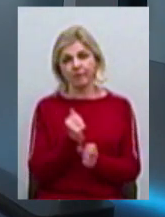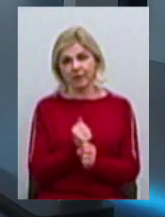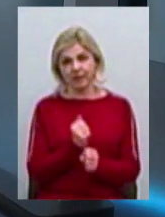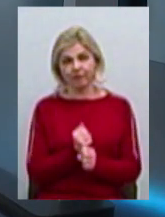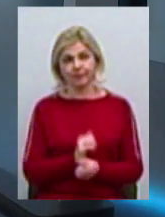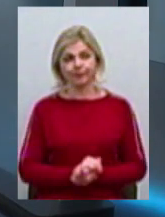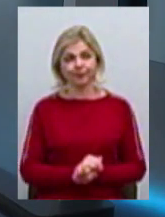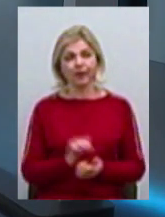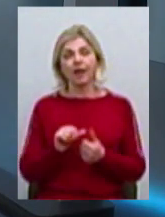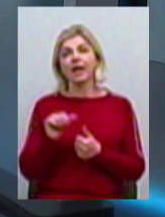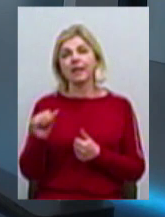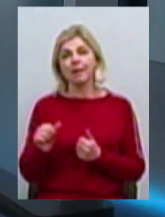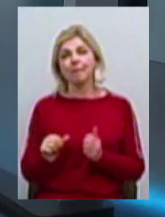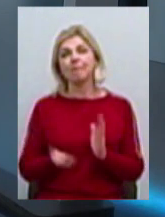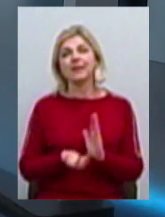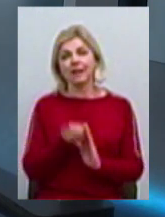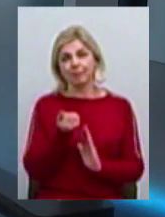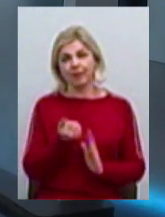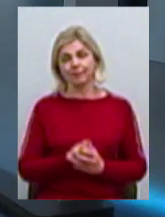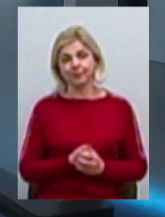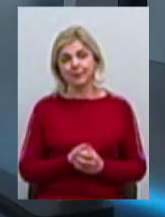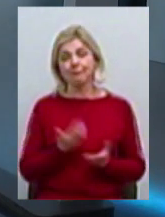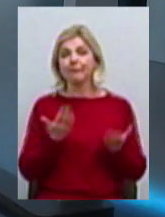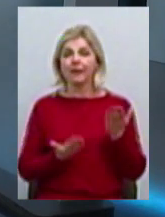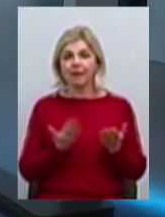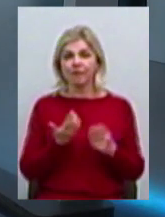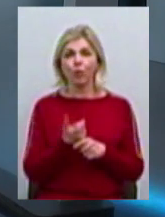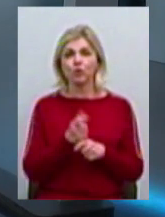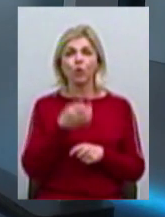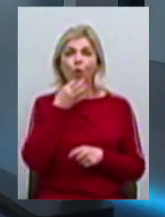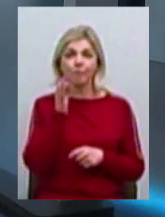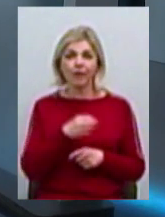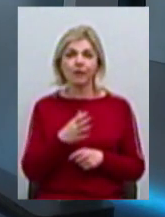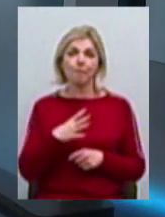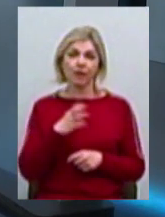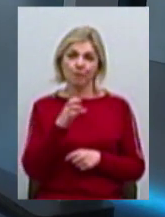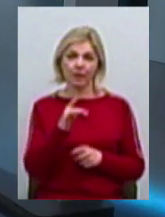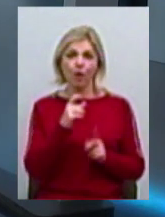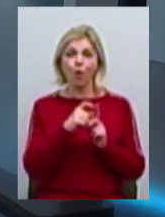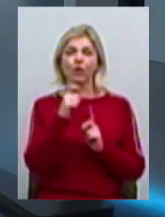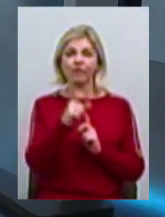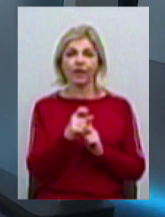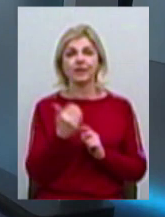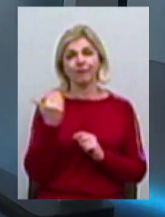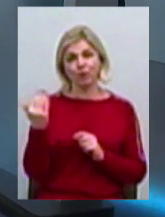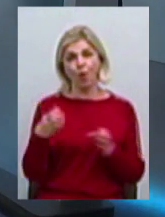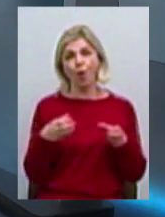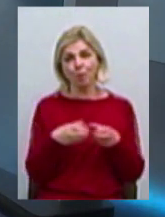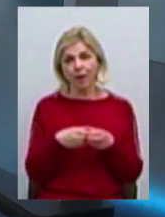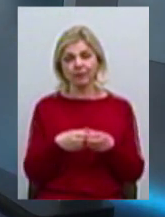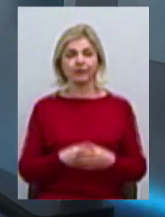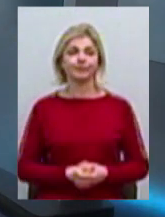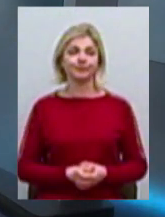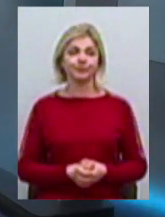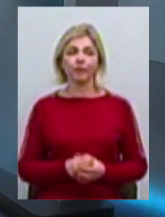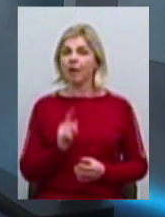Крим підтримки таких можна виновати. Наверно, все-таки, більш компетентний був би відповідь команди. кілька слив.